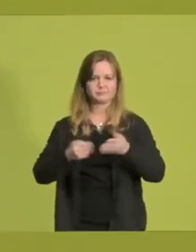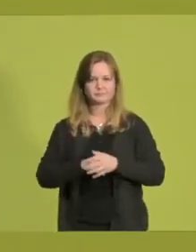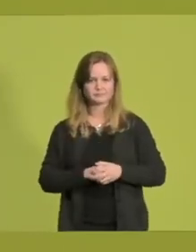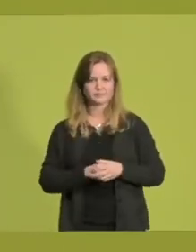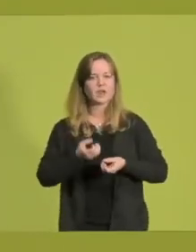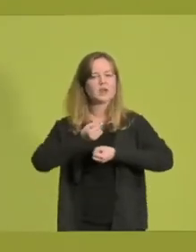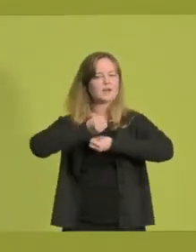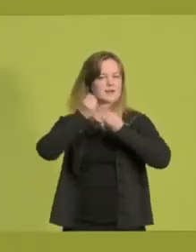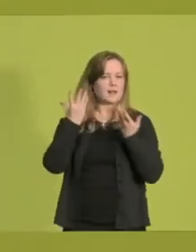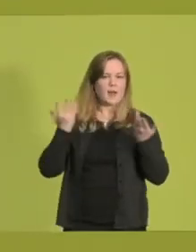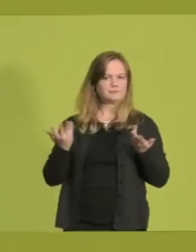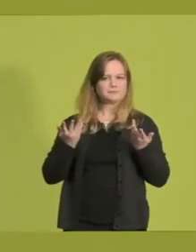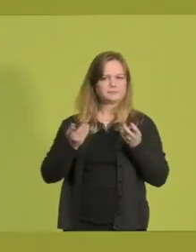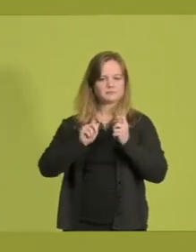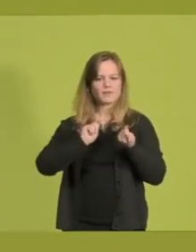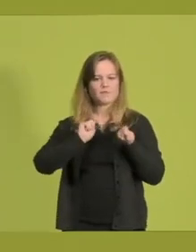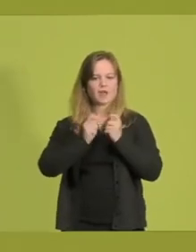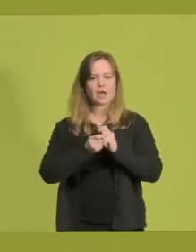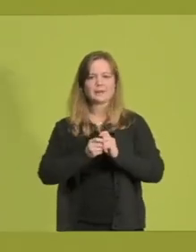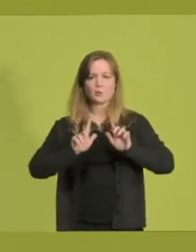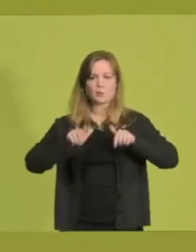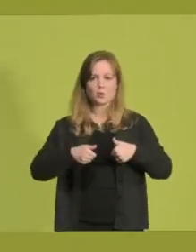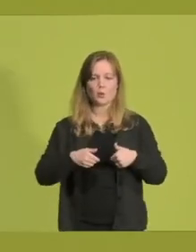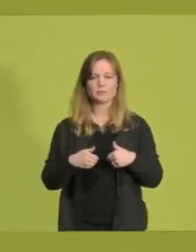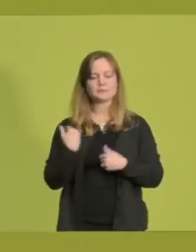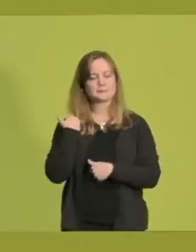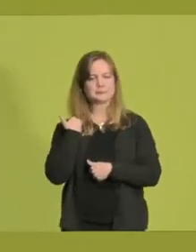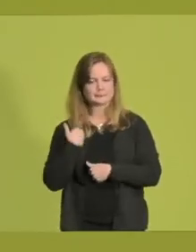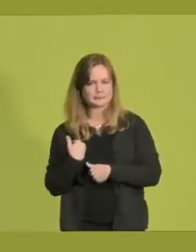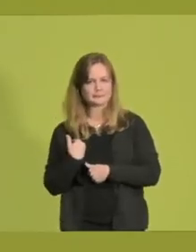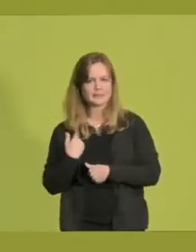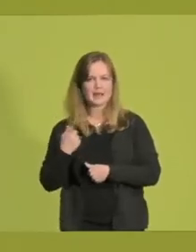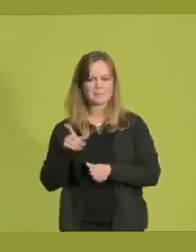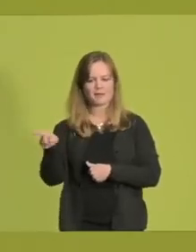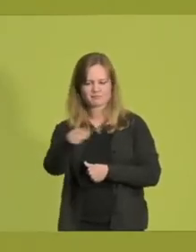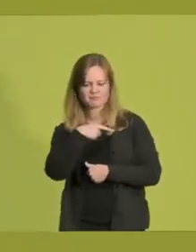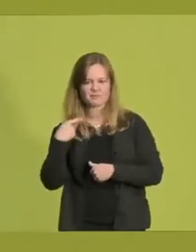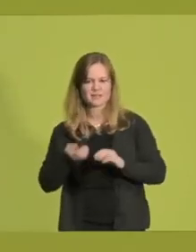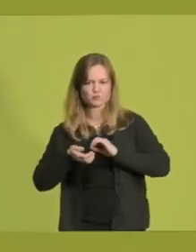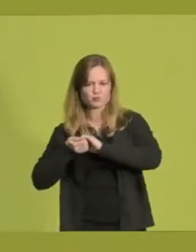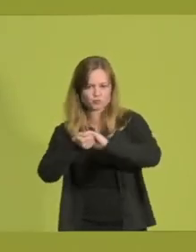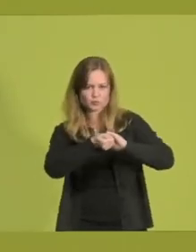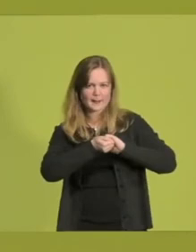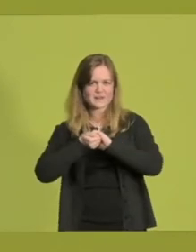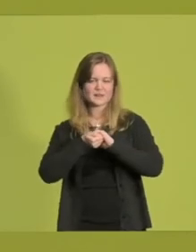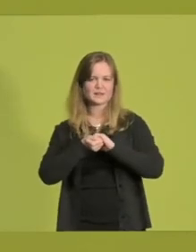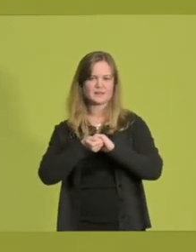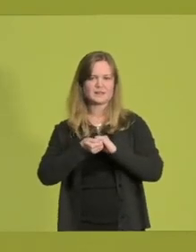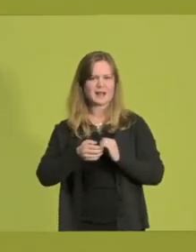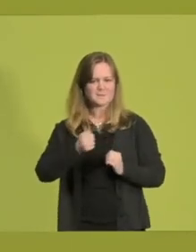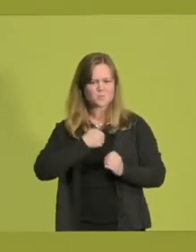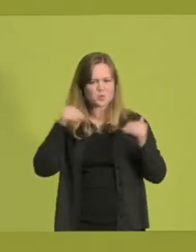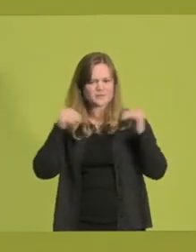Klar, Veränderungen anzugehen ist auch anstrengend. Aber wir gemeinsam, wir haben den